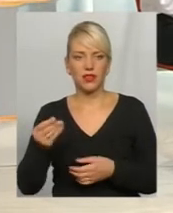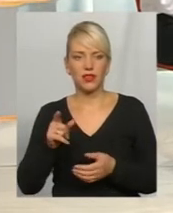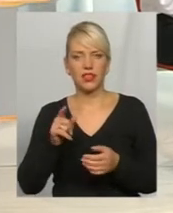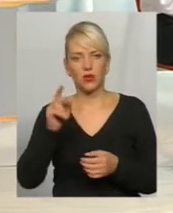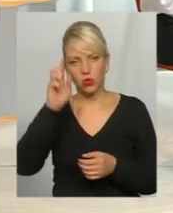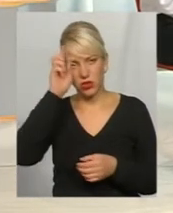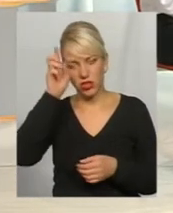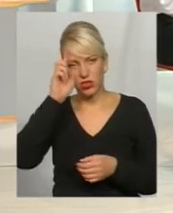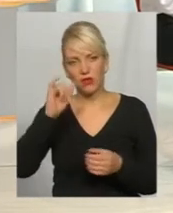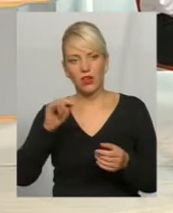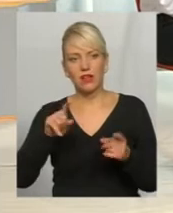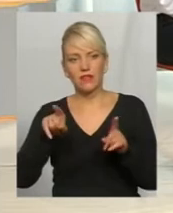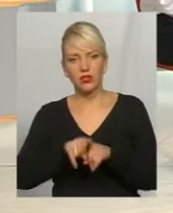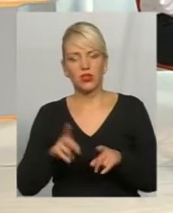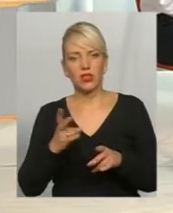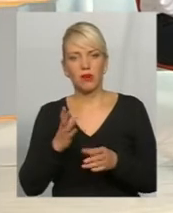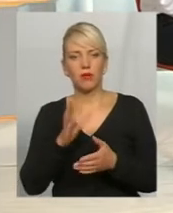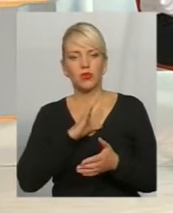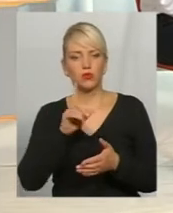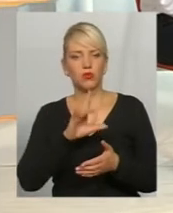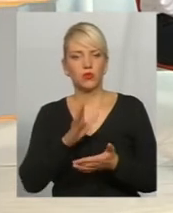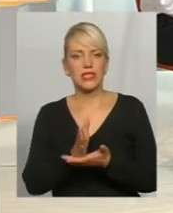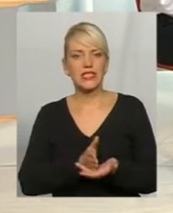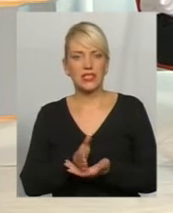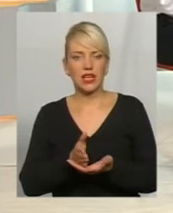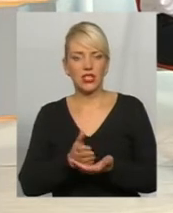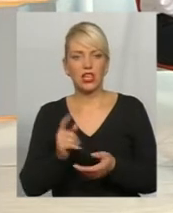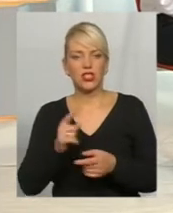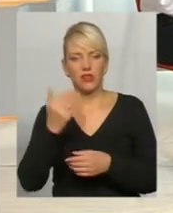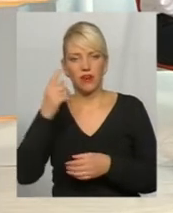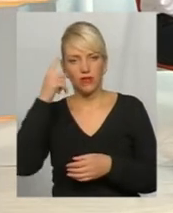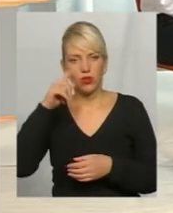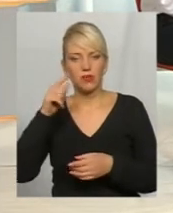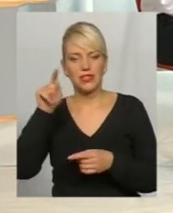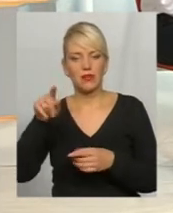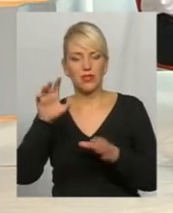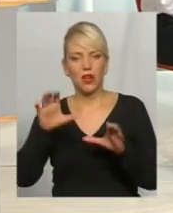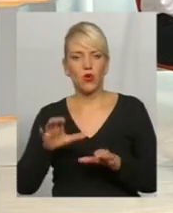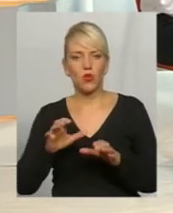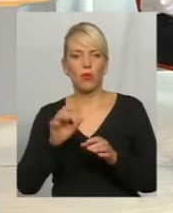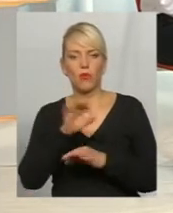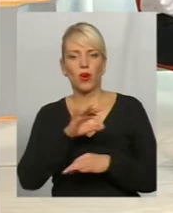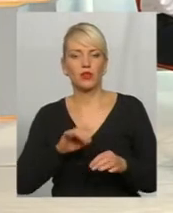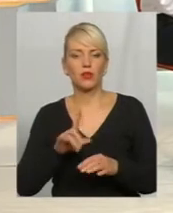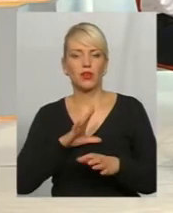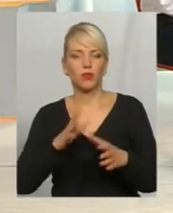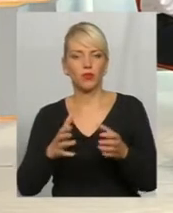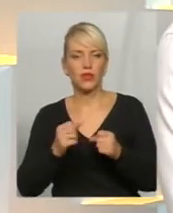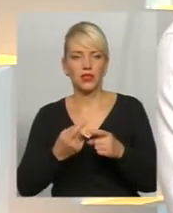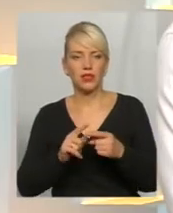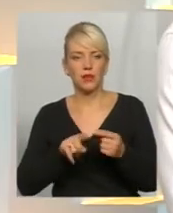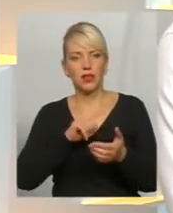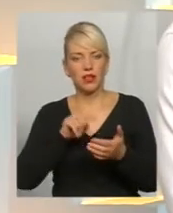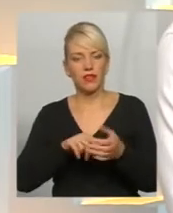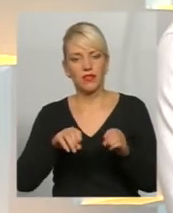мусять мати стаж. От скажіть, вам відомо, чи з тим законопроектом, який був прийнятий, це питання вирішується?